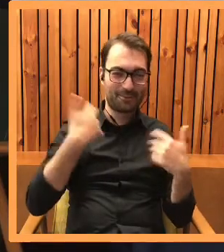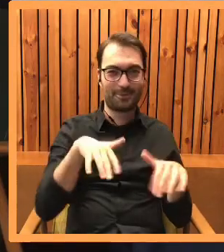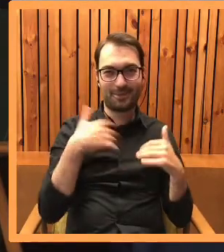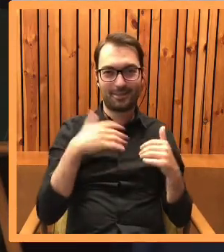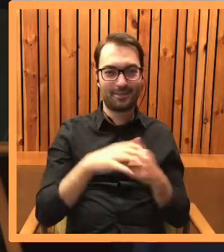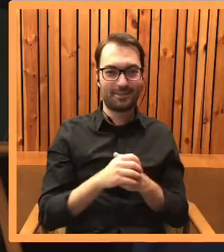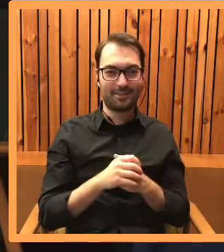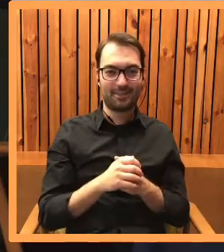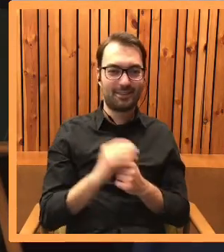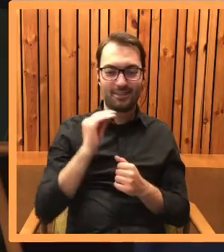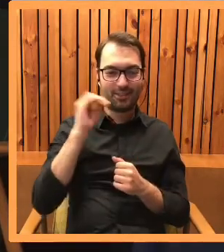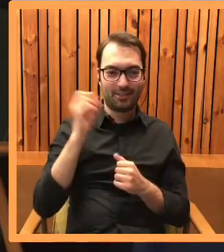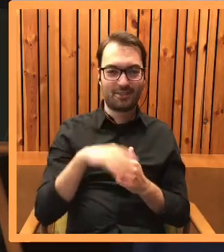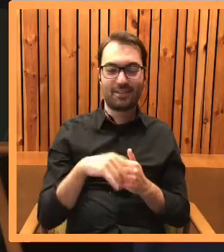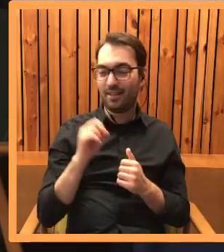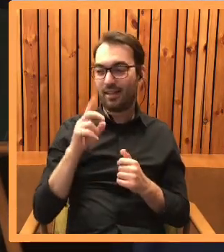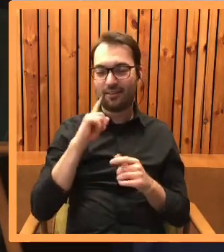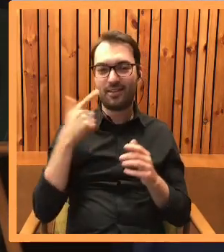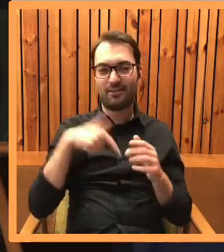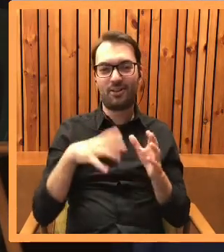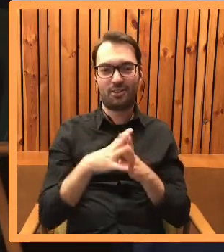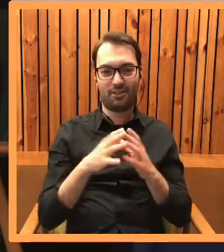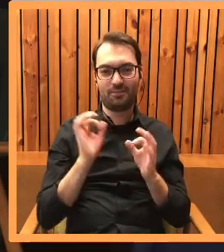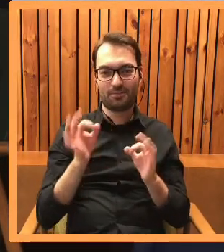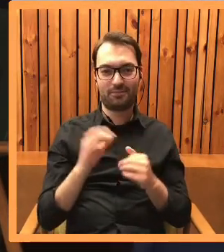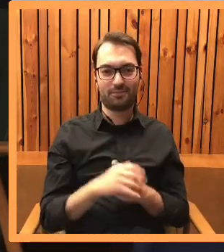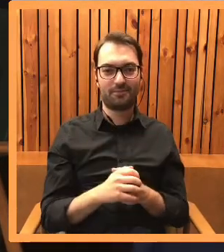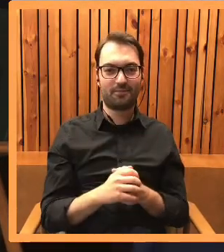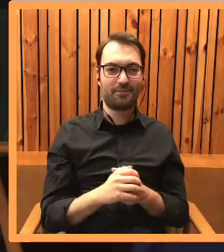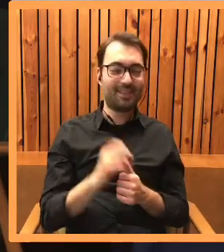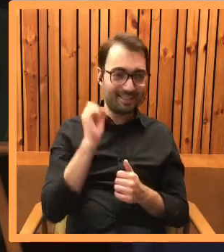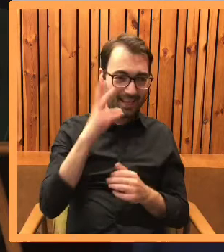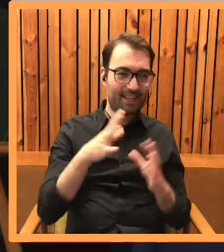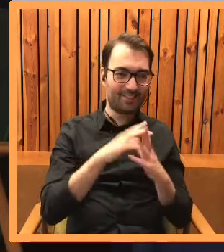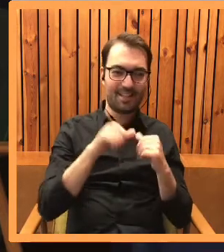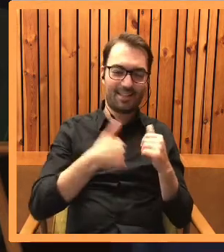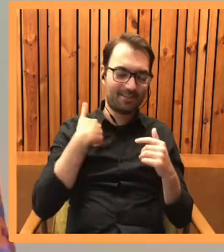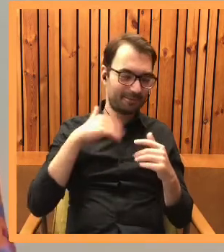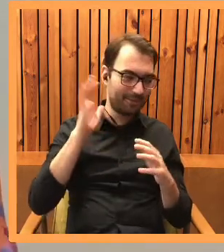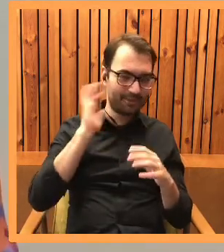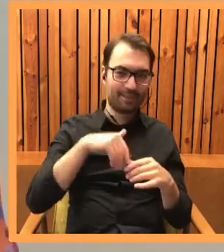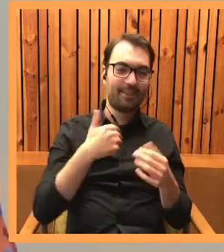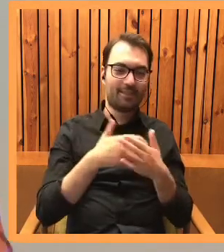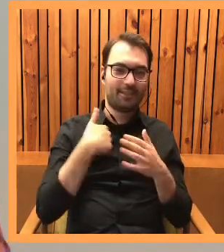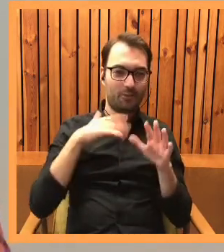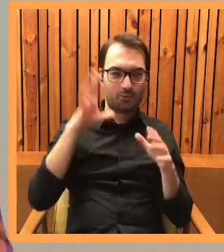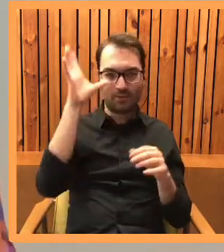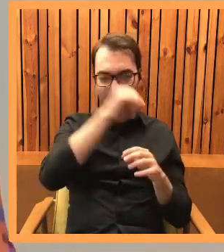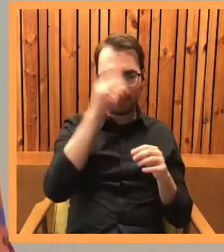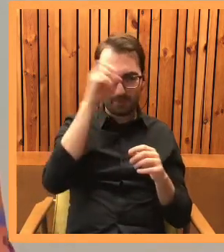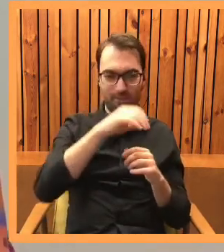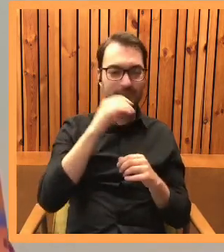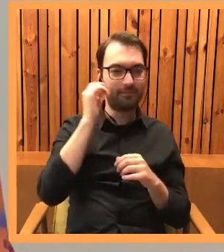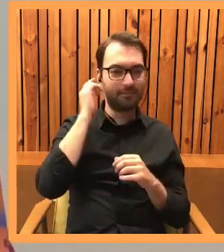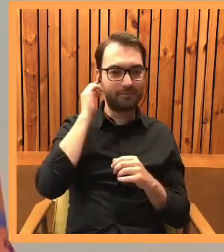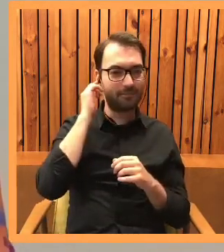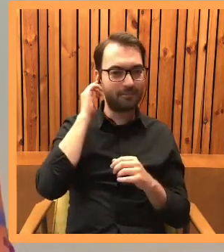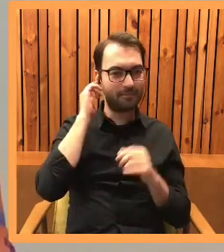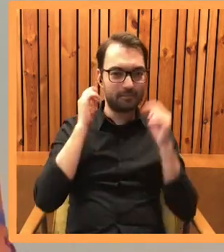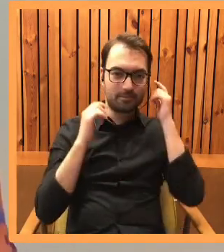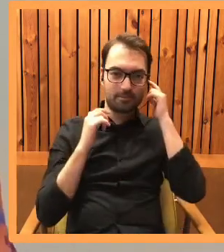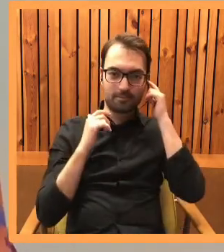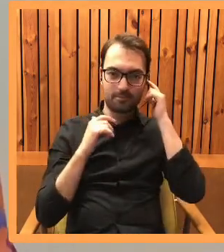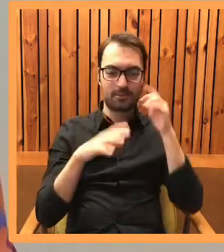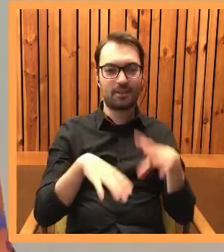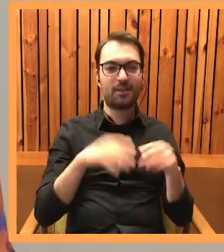To prawda, sprawdzam, tak, 2010 rok. Tak, 10 lat temu, więc sporo zapomniałam. I na